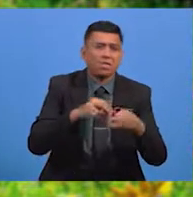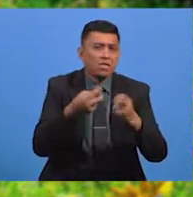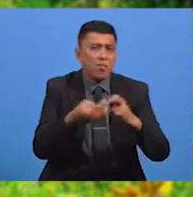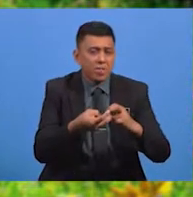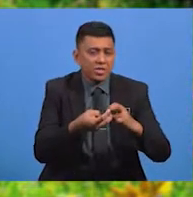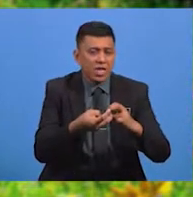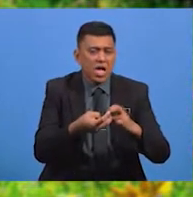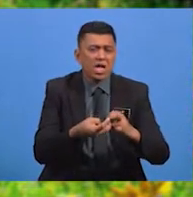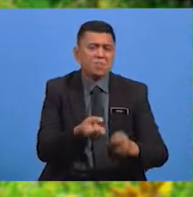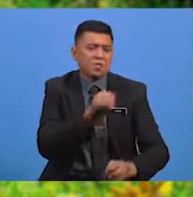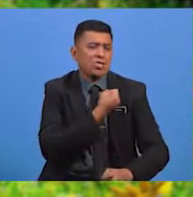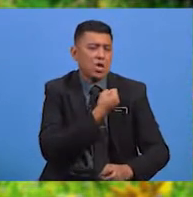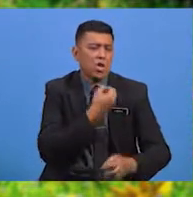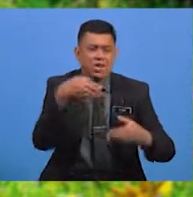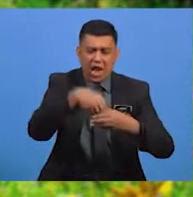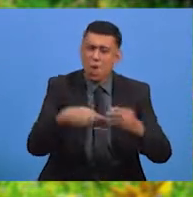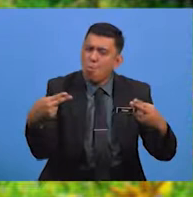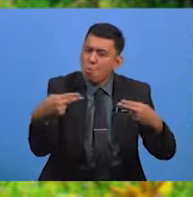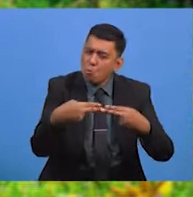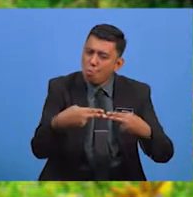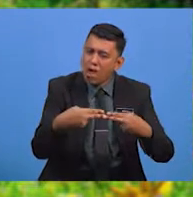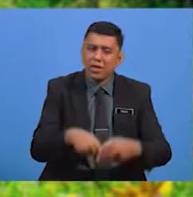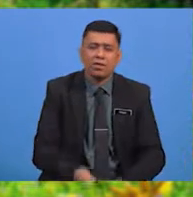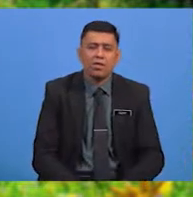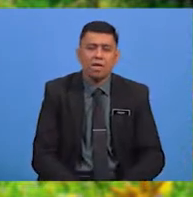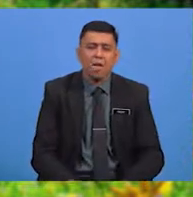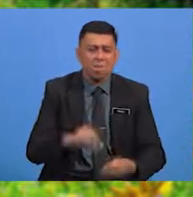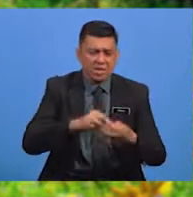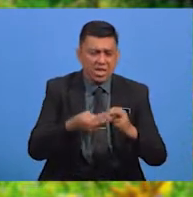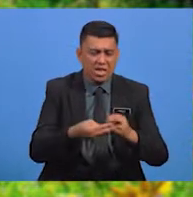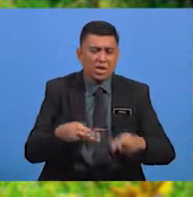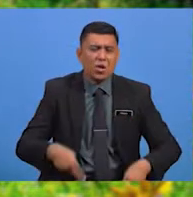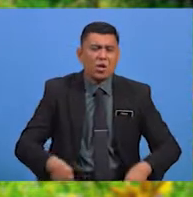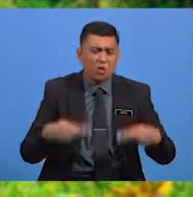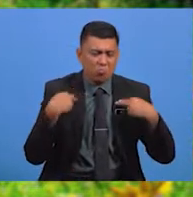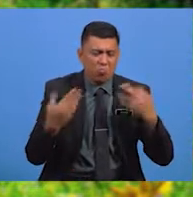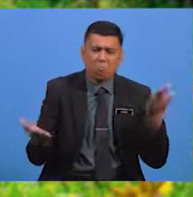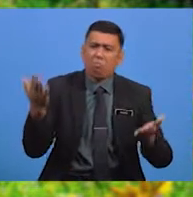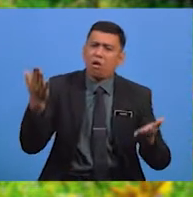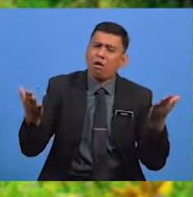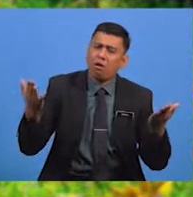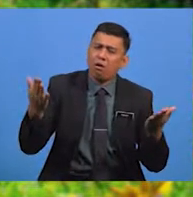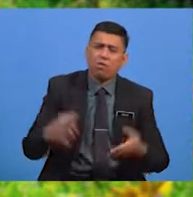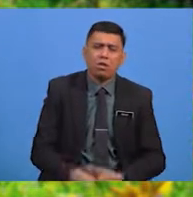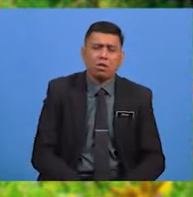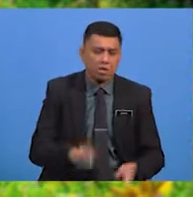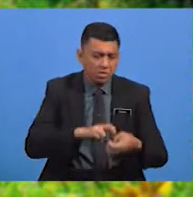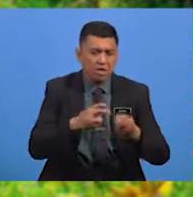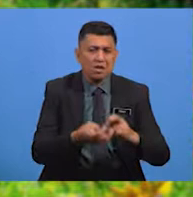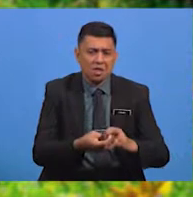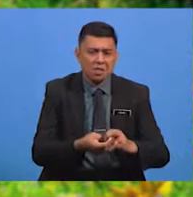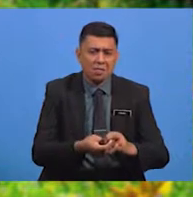Kekecewaan Dalam Perhubungan Masalah Kehidupan Yang Terumbang Ambing Dan Masalah